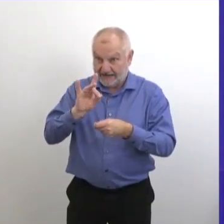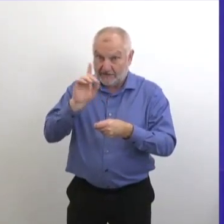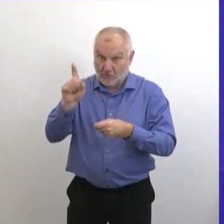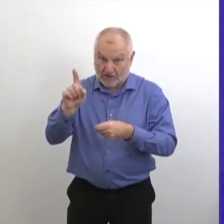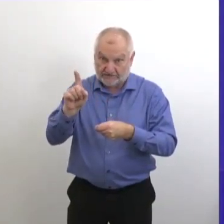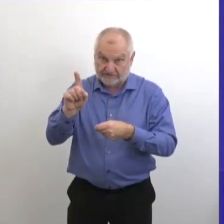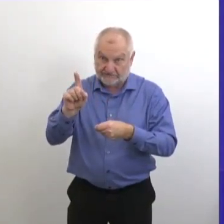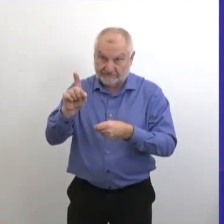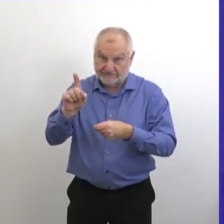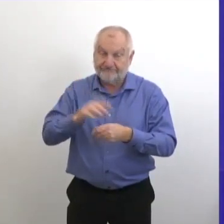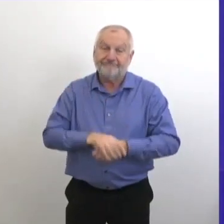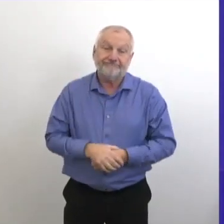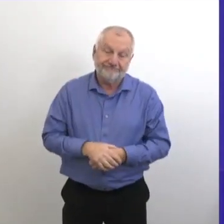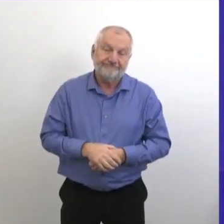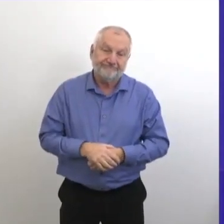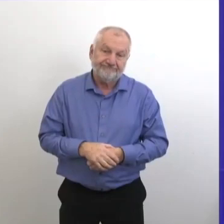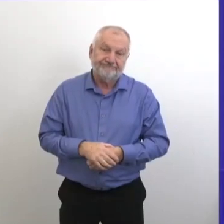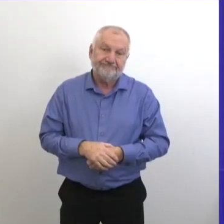positifs.